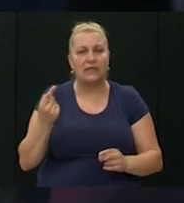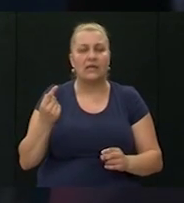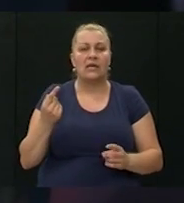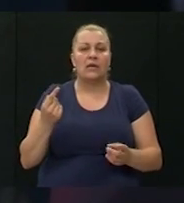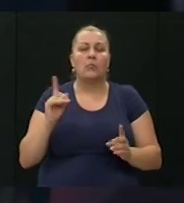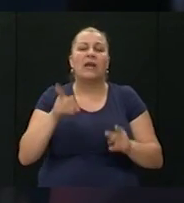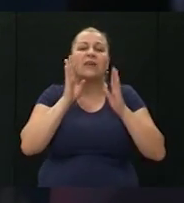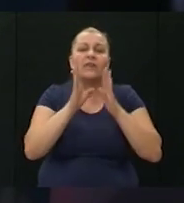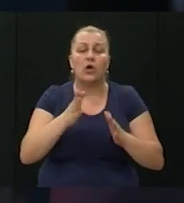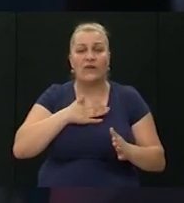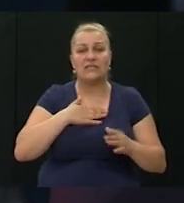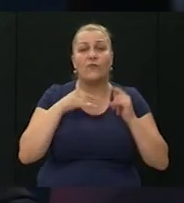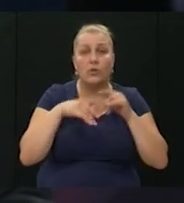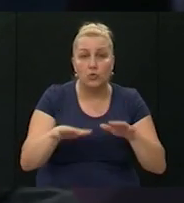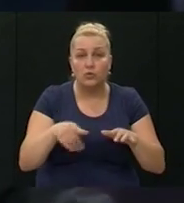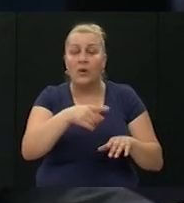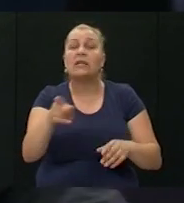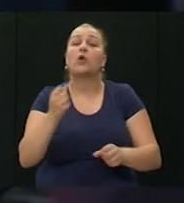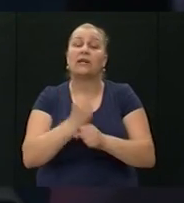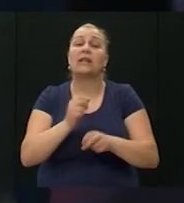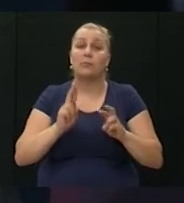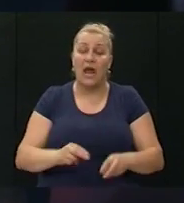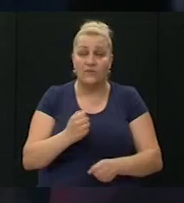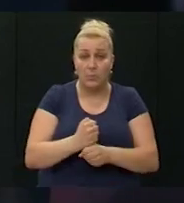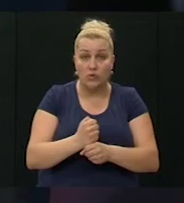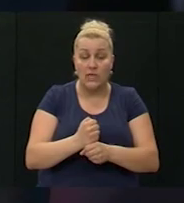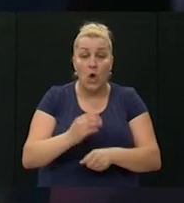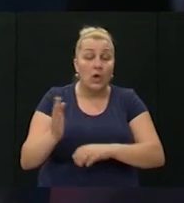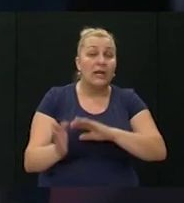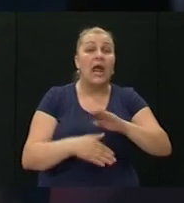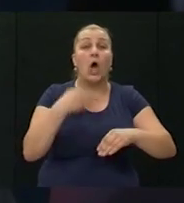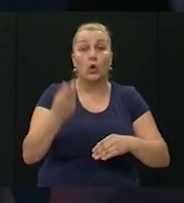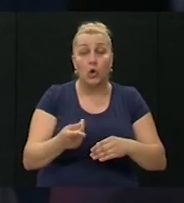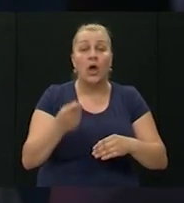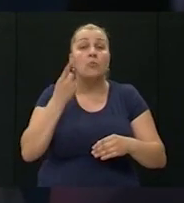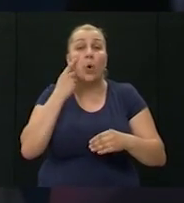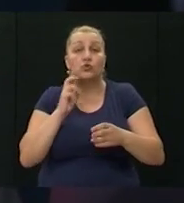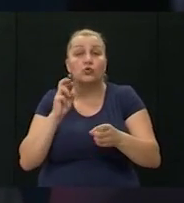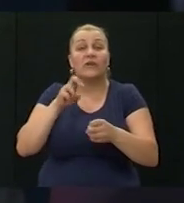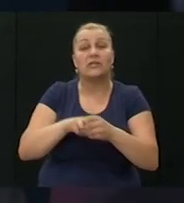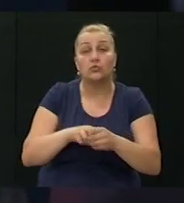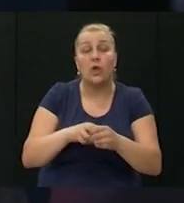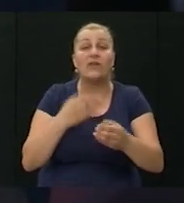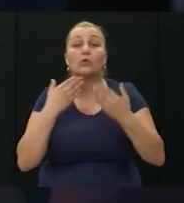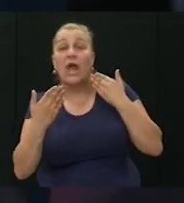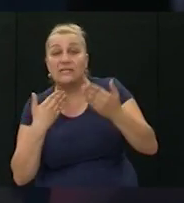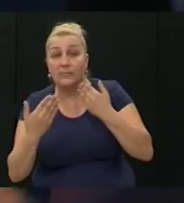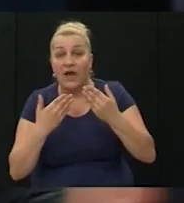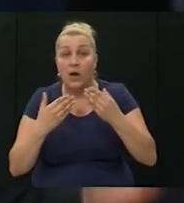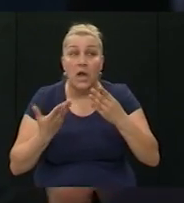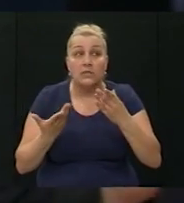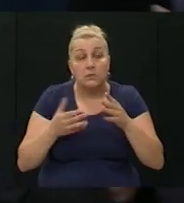i tako vjerovati svojim ljudima da rade pravi posao nakon toga pokušavate sudjelovati u raspravama i